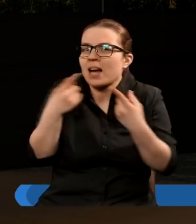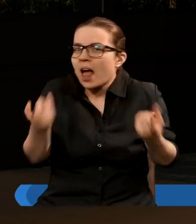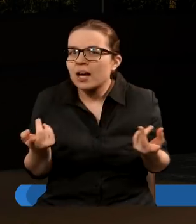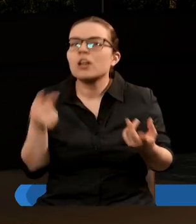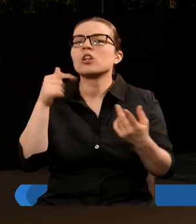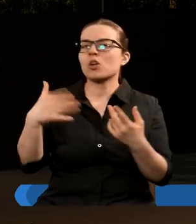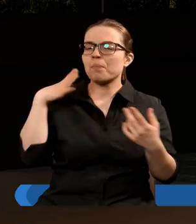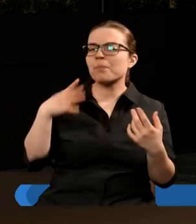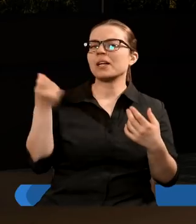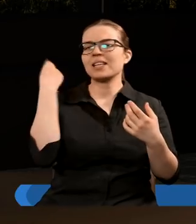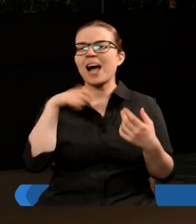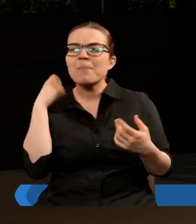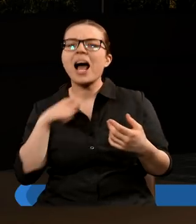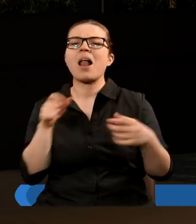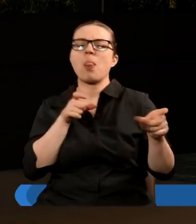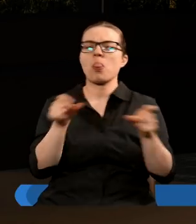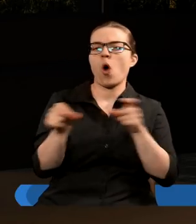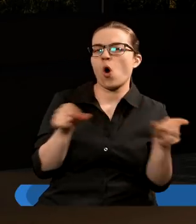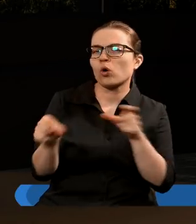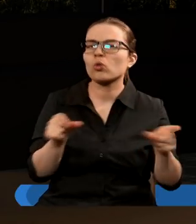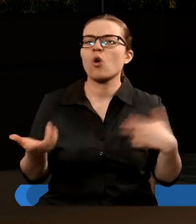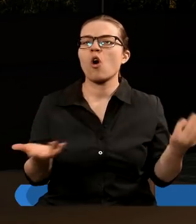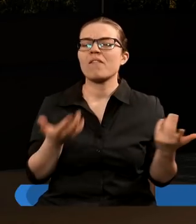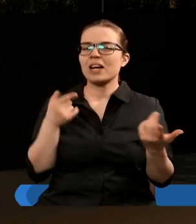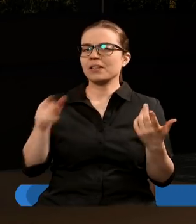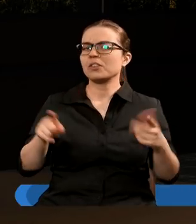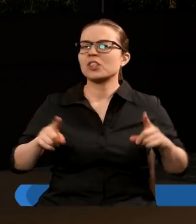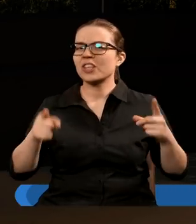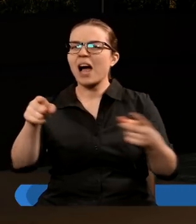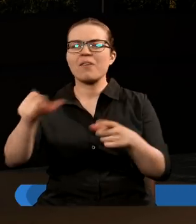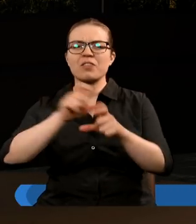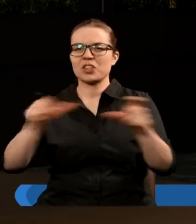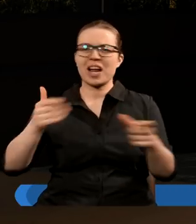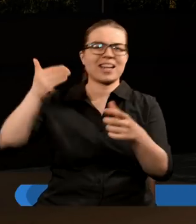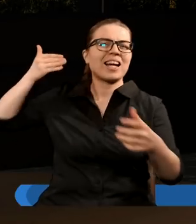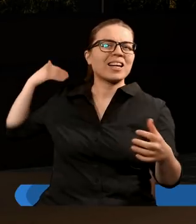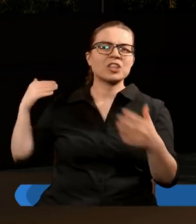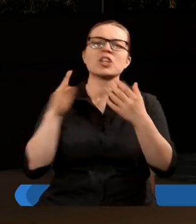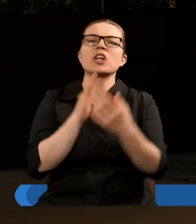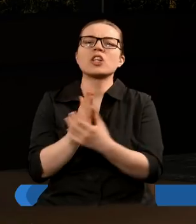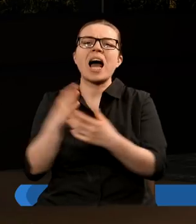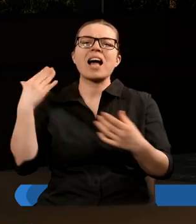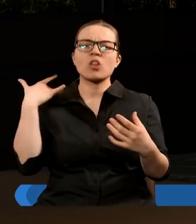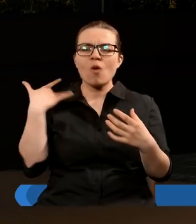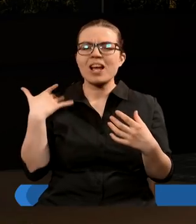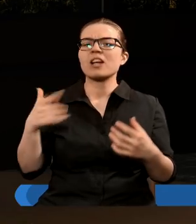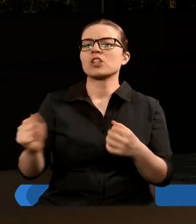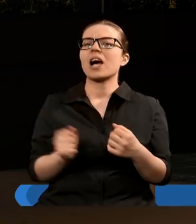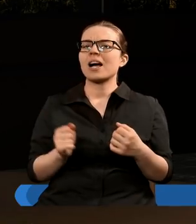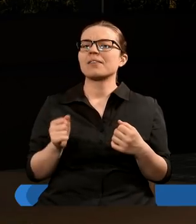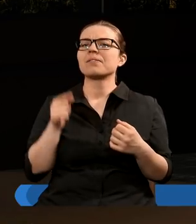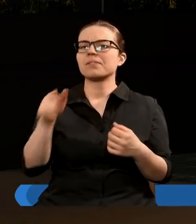zabijani, torturowani i działo się to w czasach średniowiecza, gdy władzę swoją miała